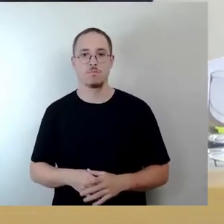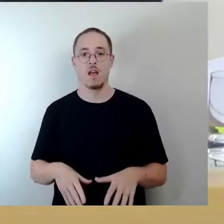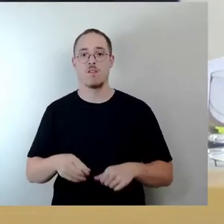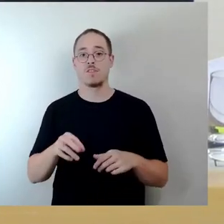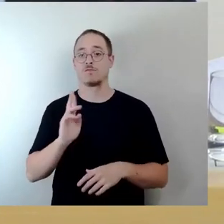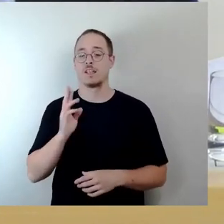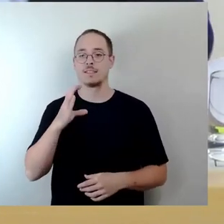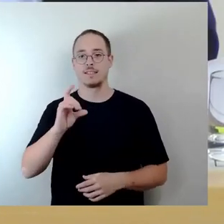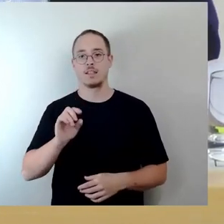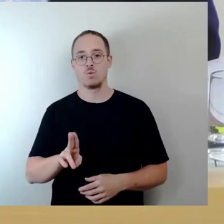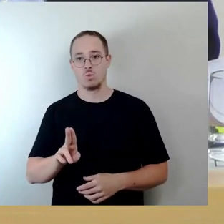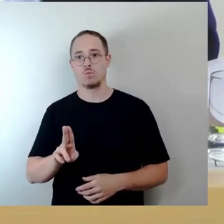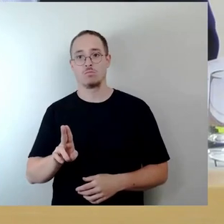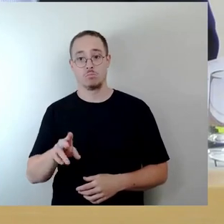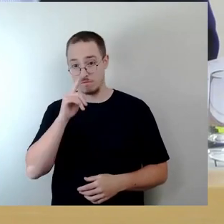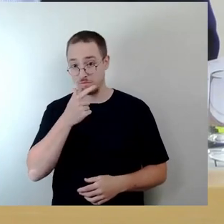gewünscht.